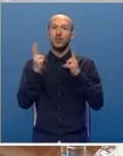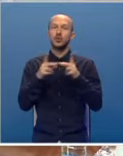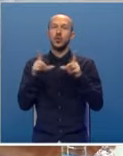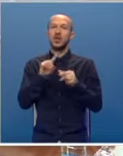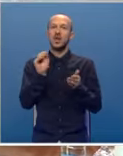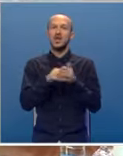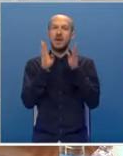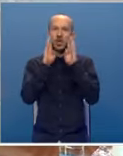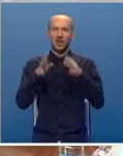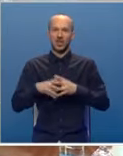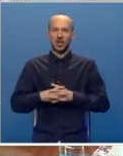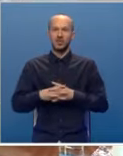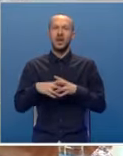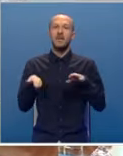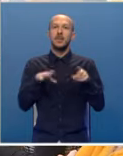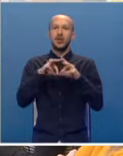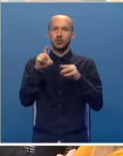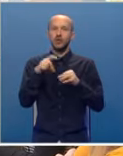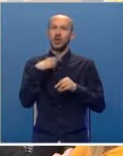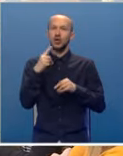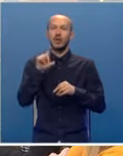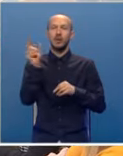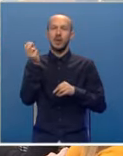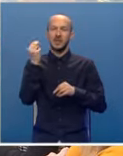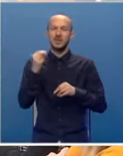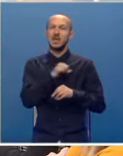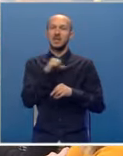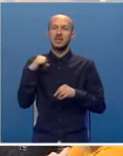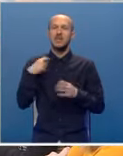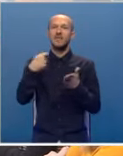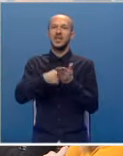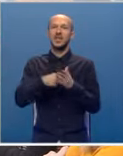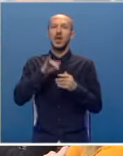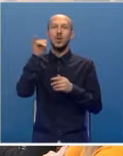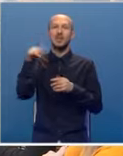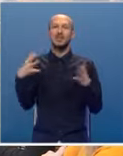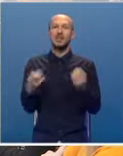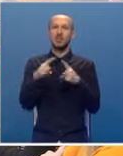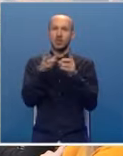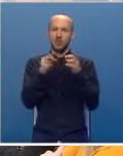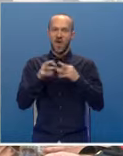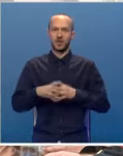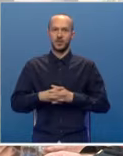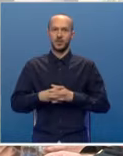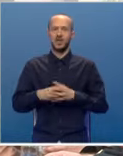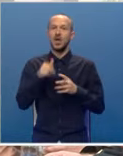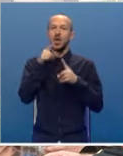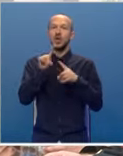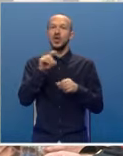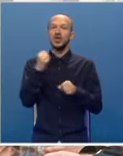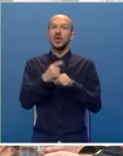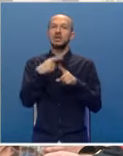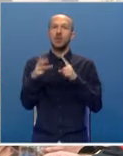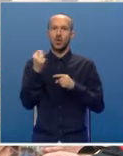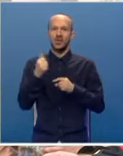uniji ne treba vjerovati. Premijer Višković naglašava da je Republika Srpska sama finansirala odlazak spaslačkih timova i da to nije činila